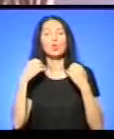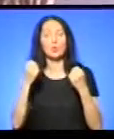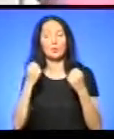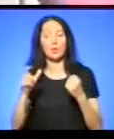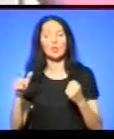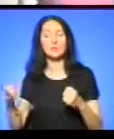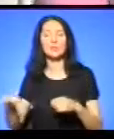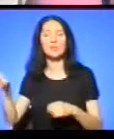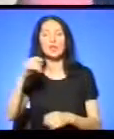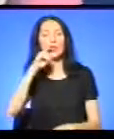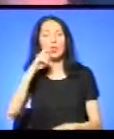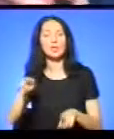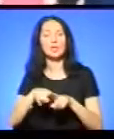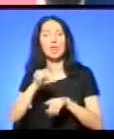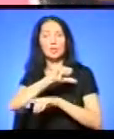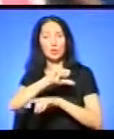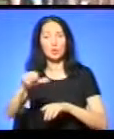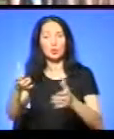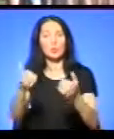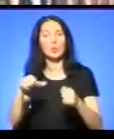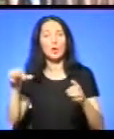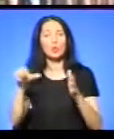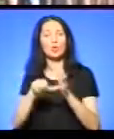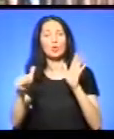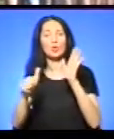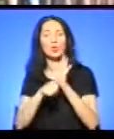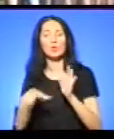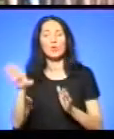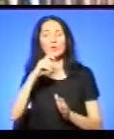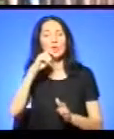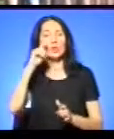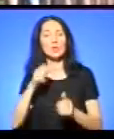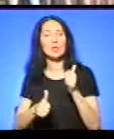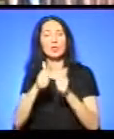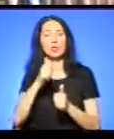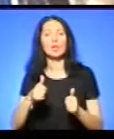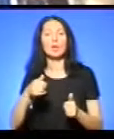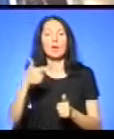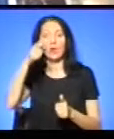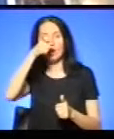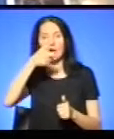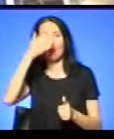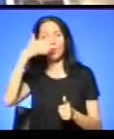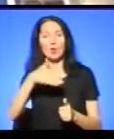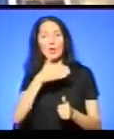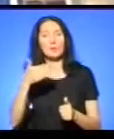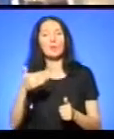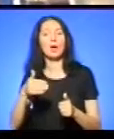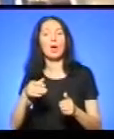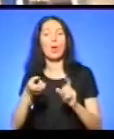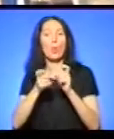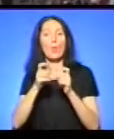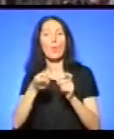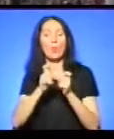усієї України та за кордону беруть участь у шостому всеукраїнському турнірі з греко-римської боротьби пам'яті Євгена Ворка.